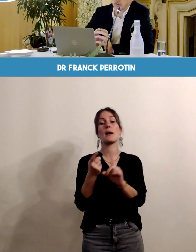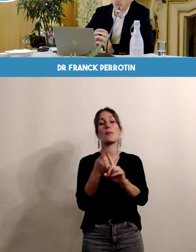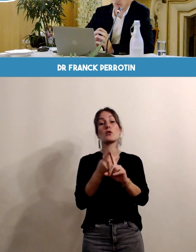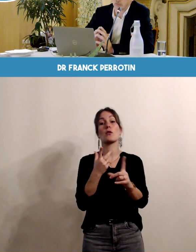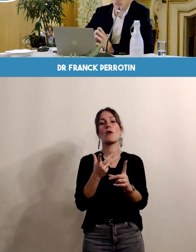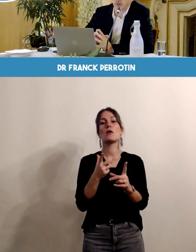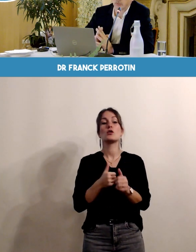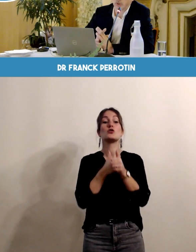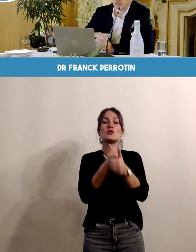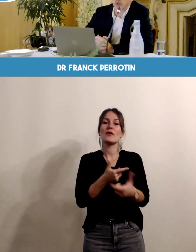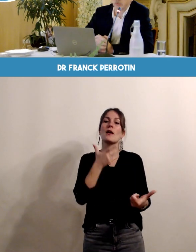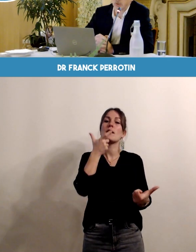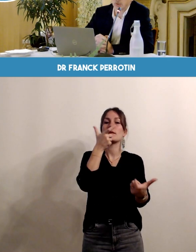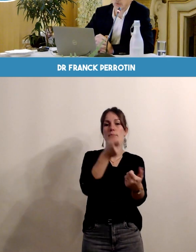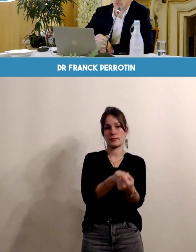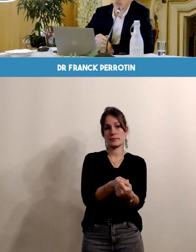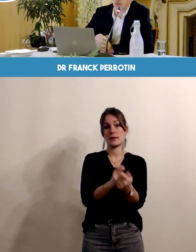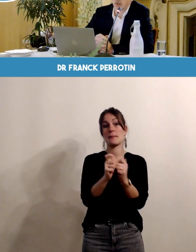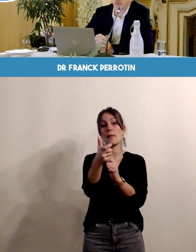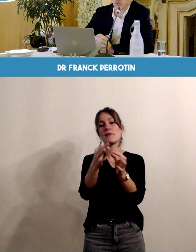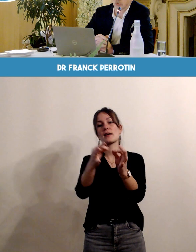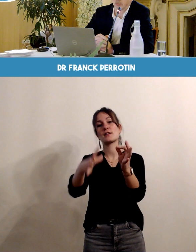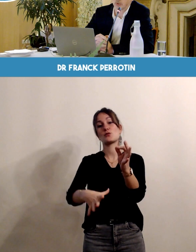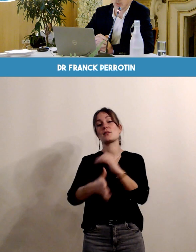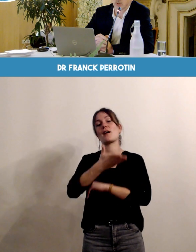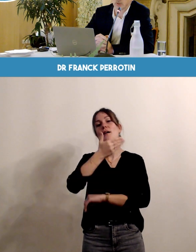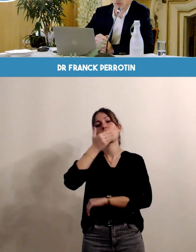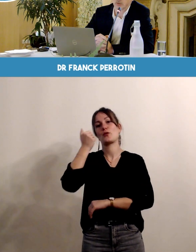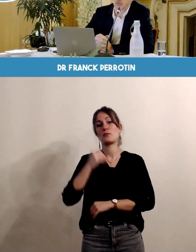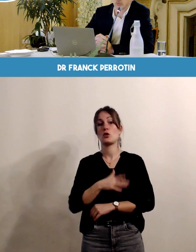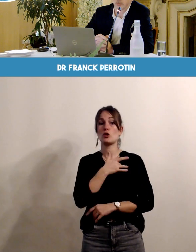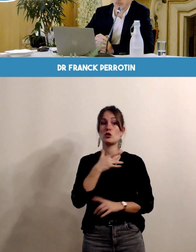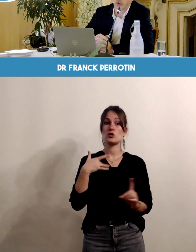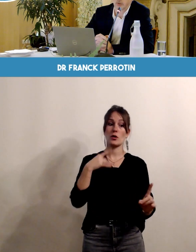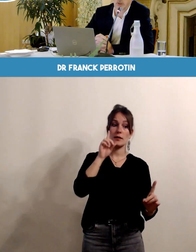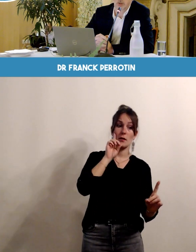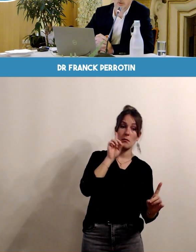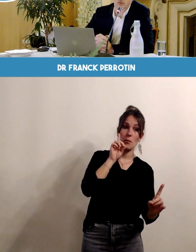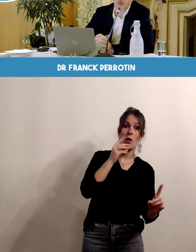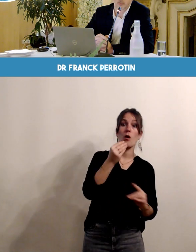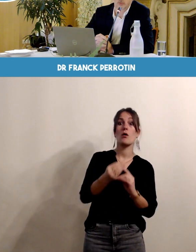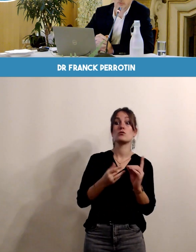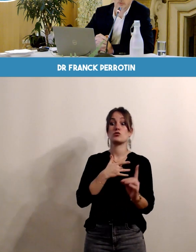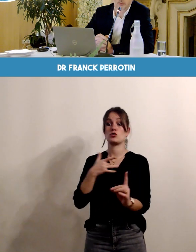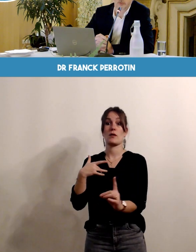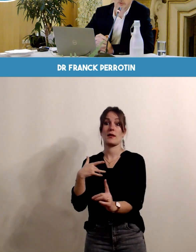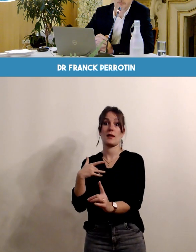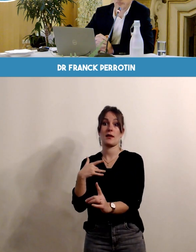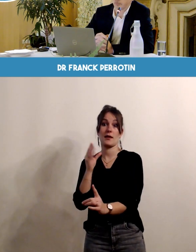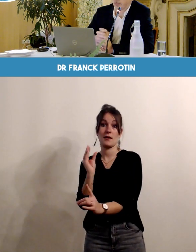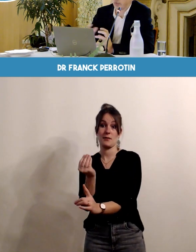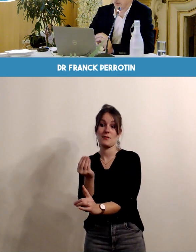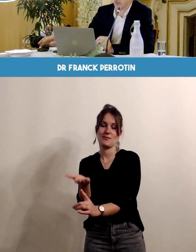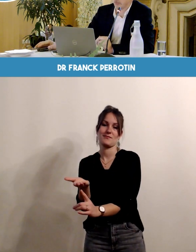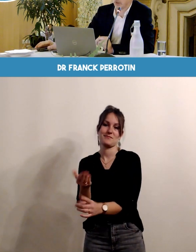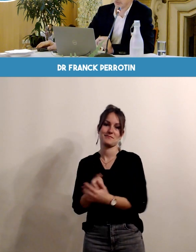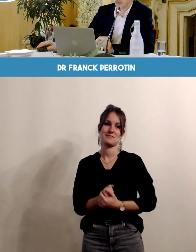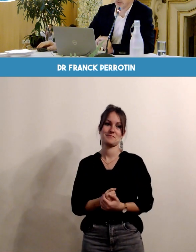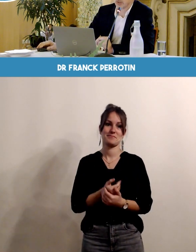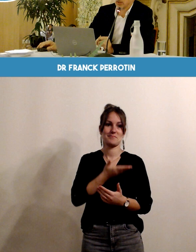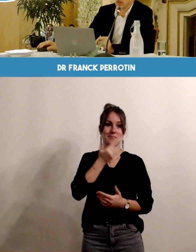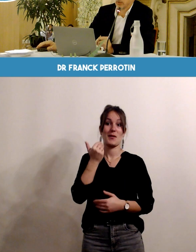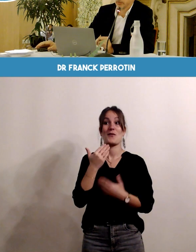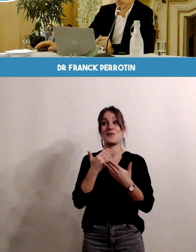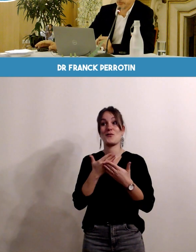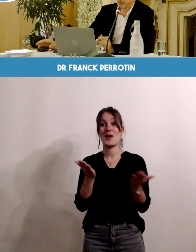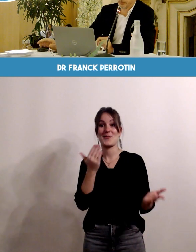au final se traduit par de vrais bénéfices à la fois sur le plan de la santé de la future maman comme du futur enfant voilà je